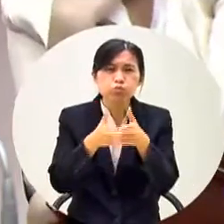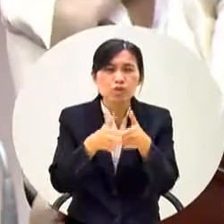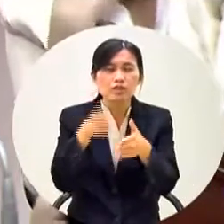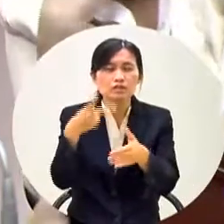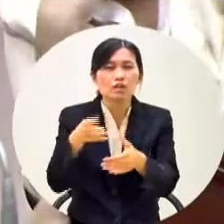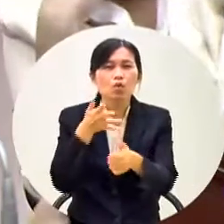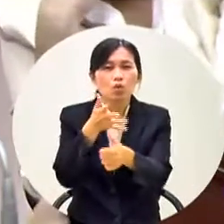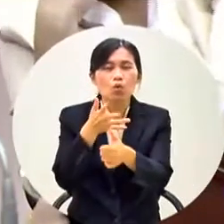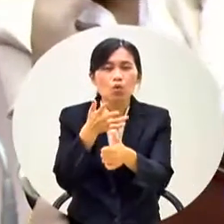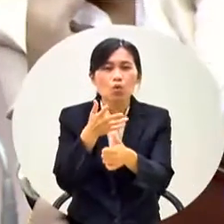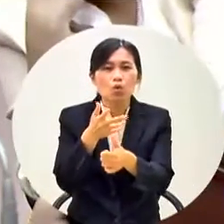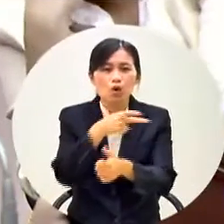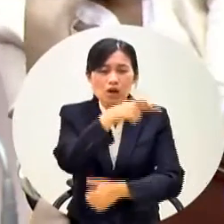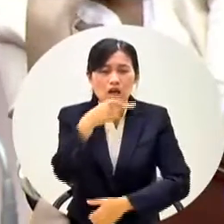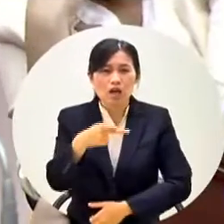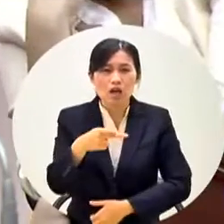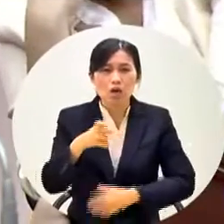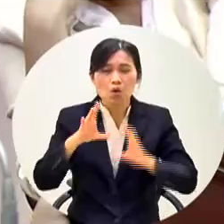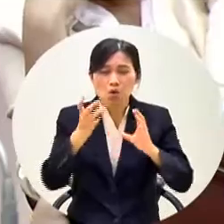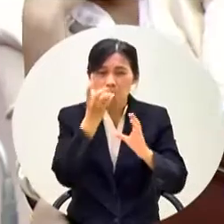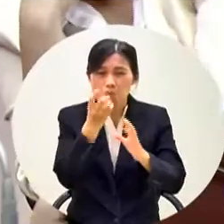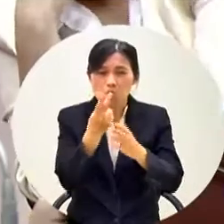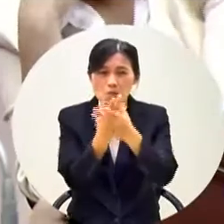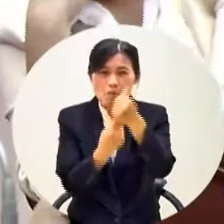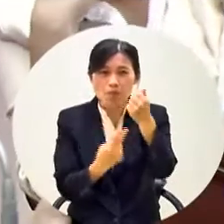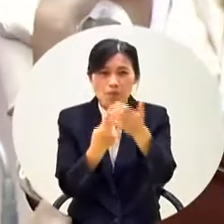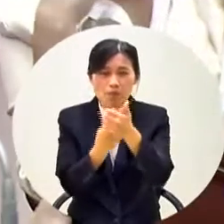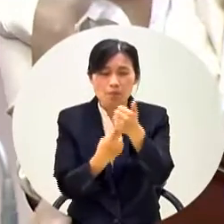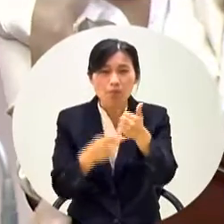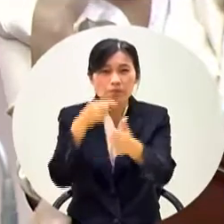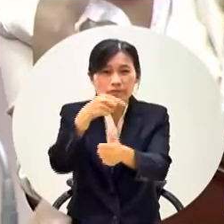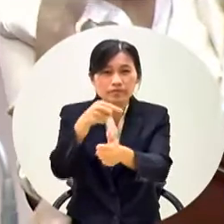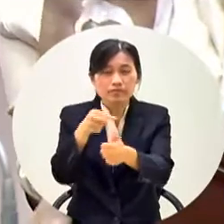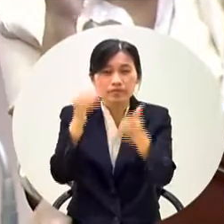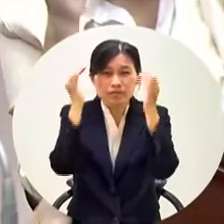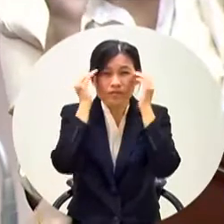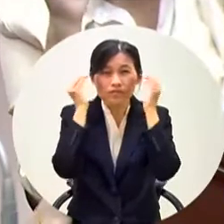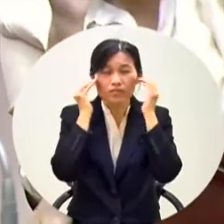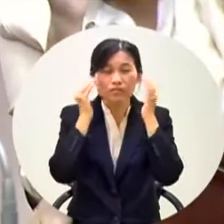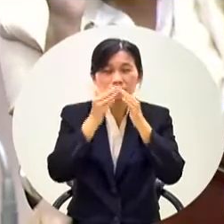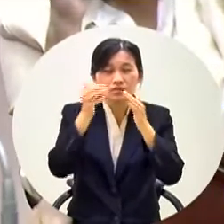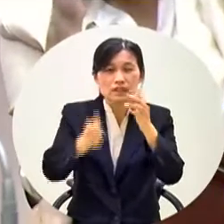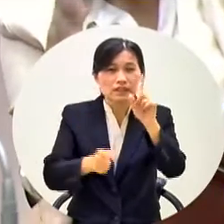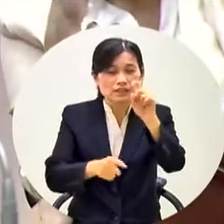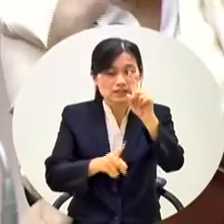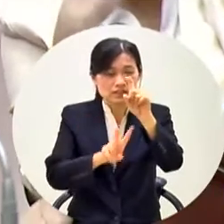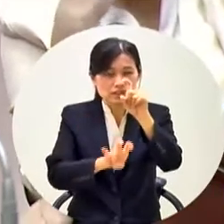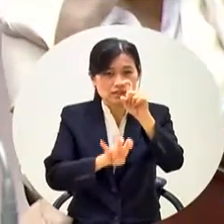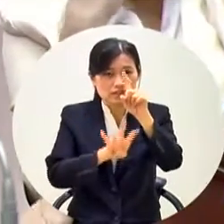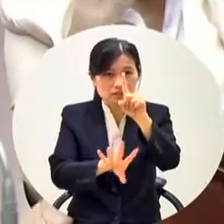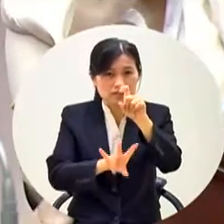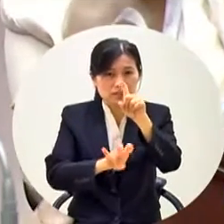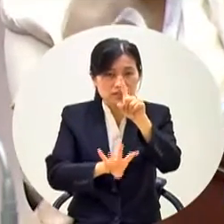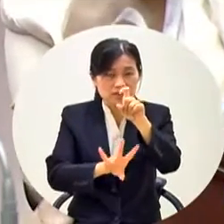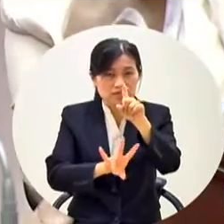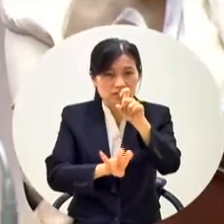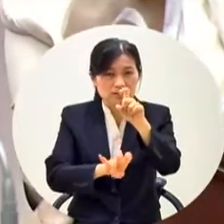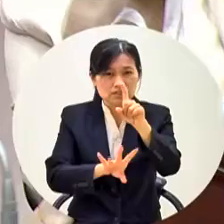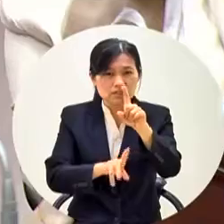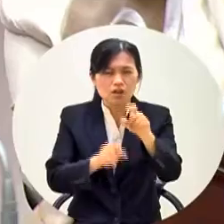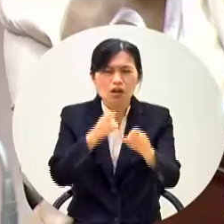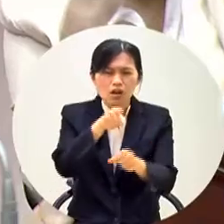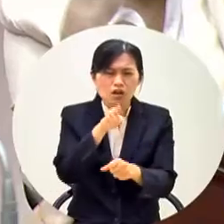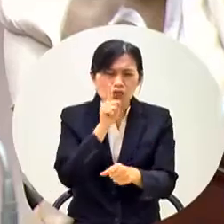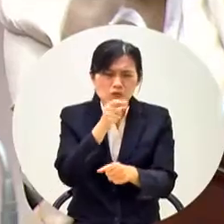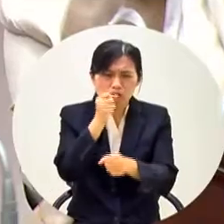這個雙語也是但是你們那個韓市長在那個十月二十四號PO文說他的他的政見落實